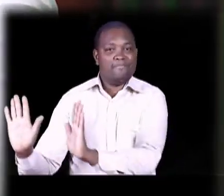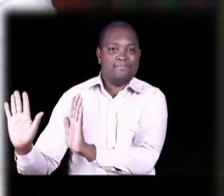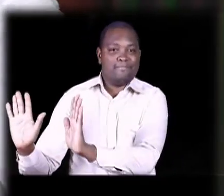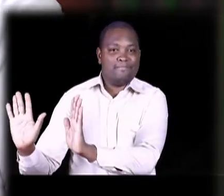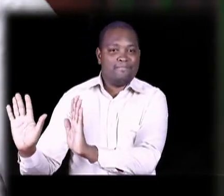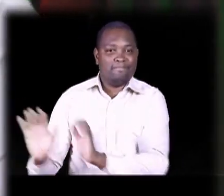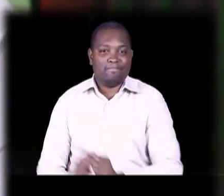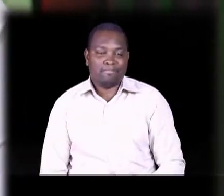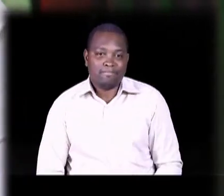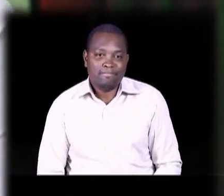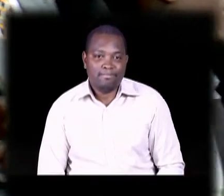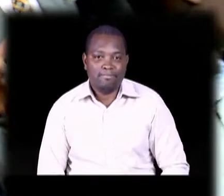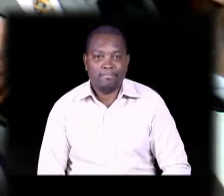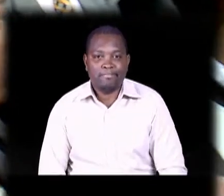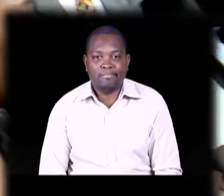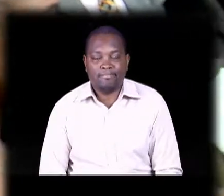kabisa Asani